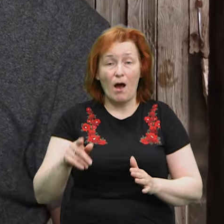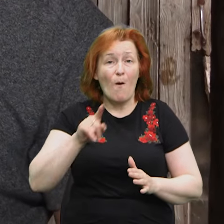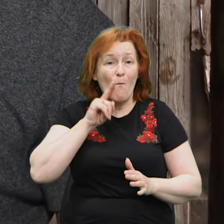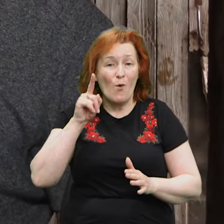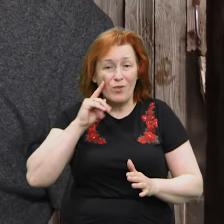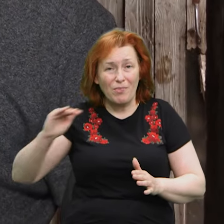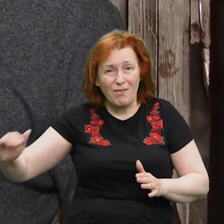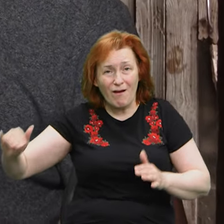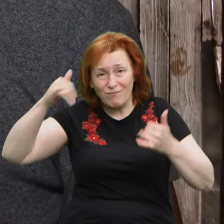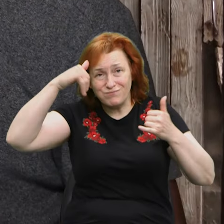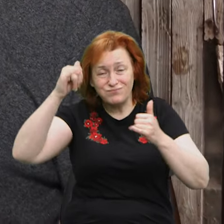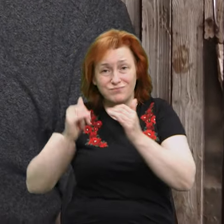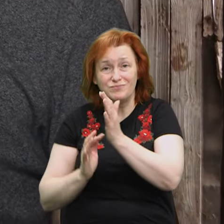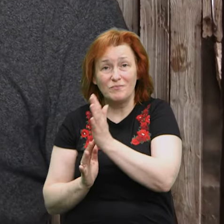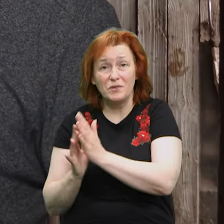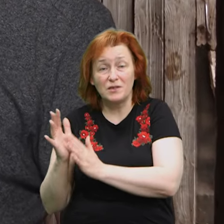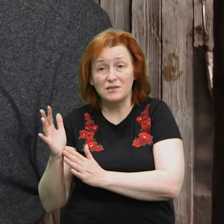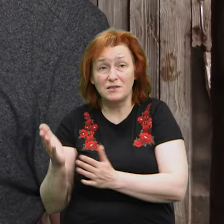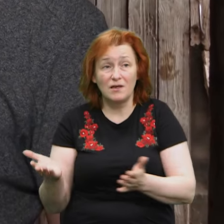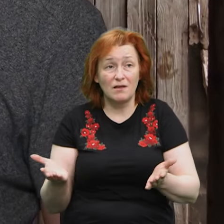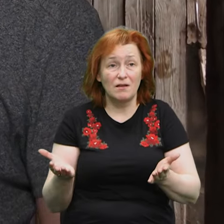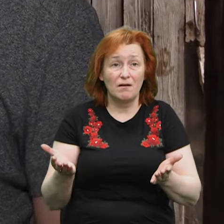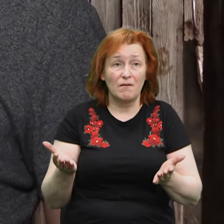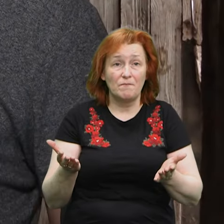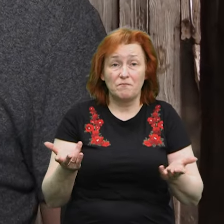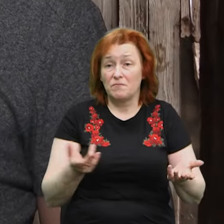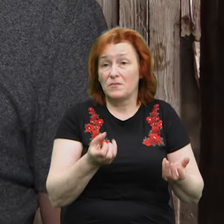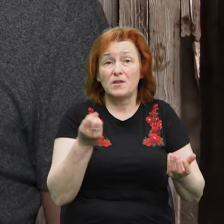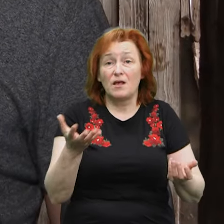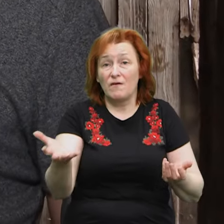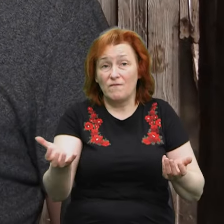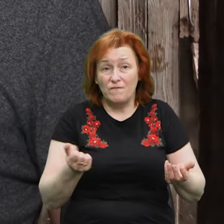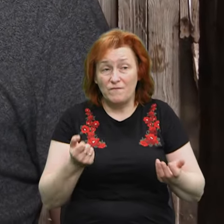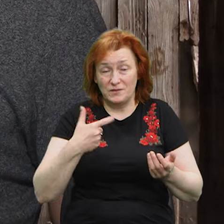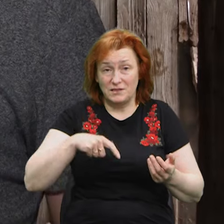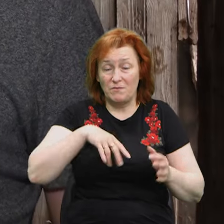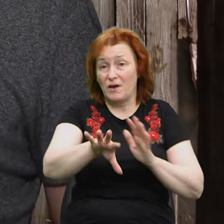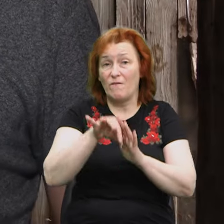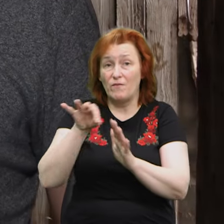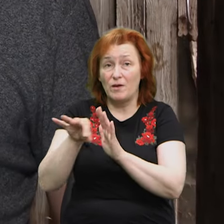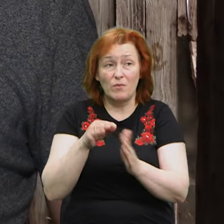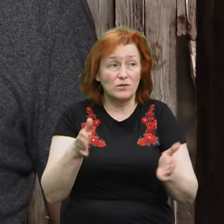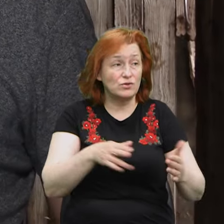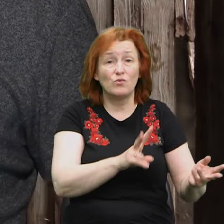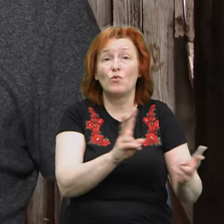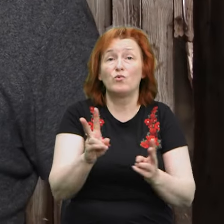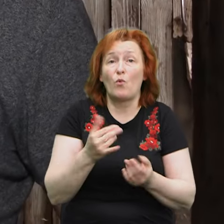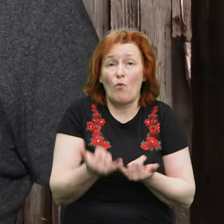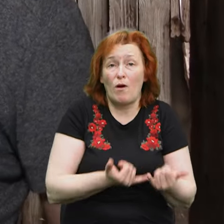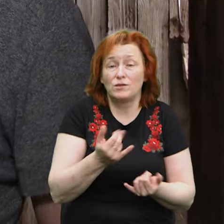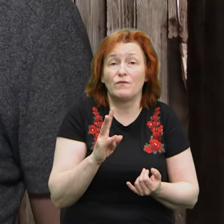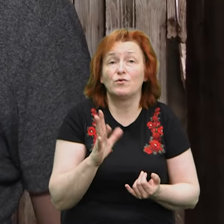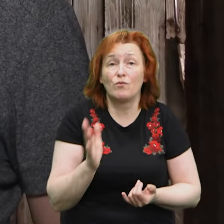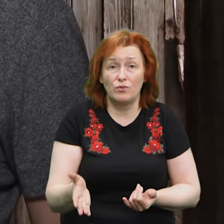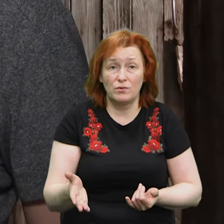подрасти тут, деякі штуки виберемо собі, а стачу просто через те, що нікому просто займовхажувати,